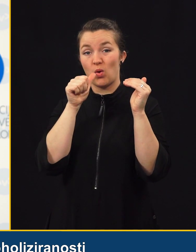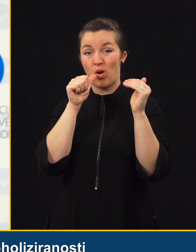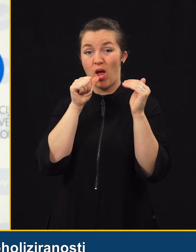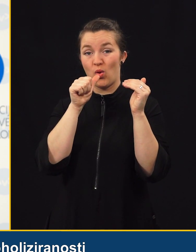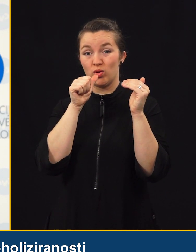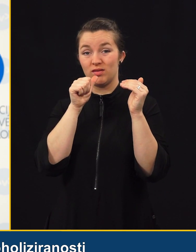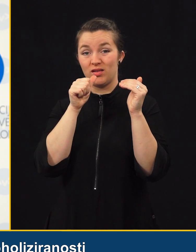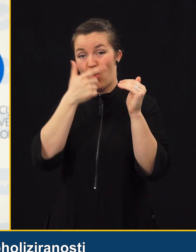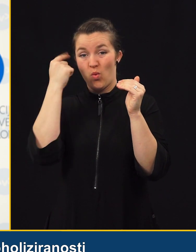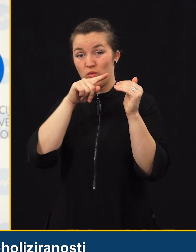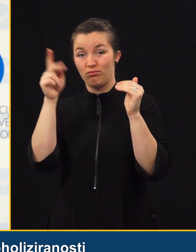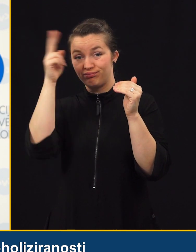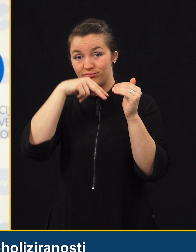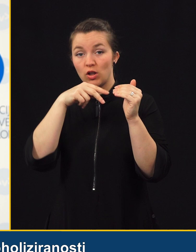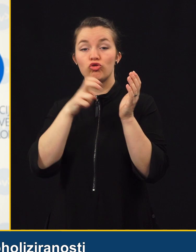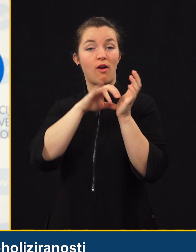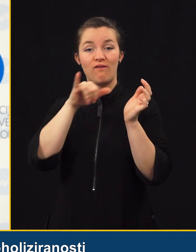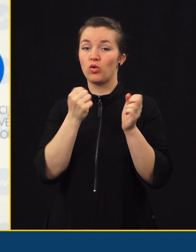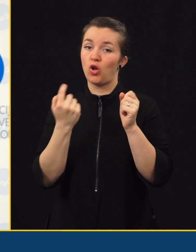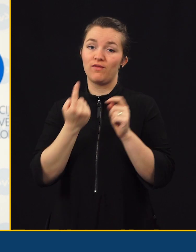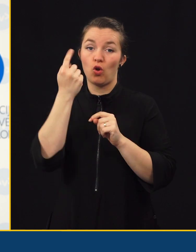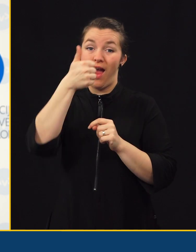vedno zelo visoka, 1,43.